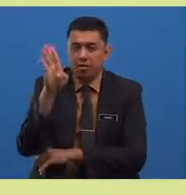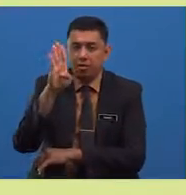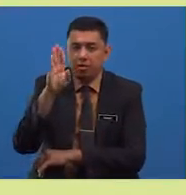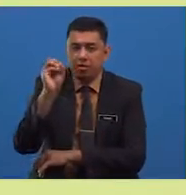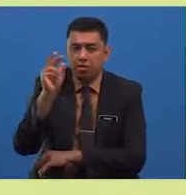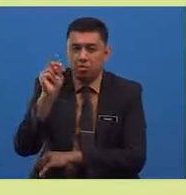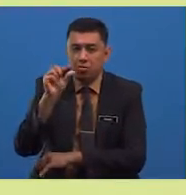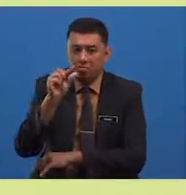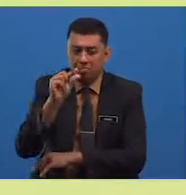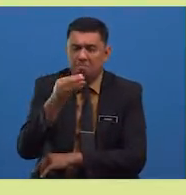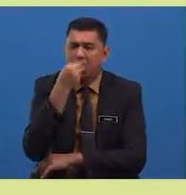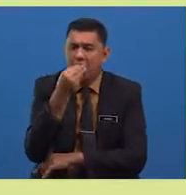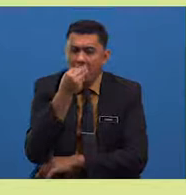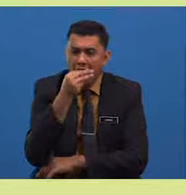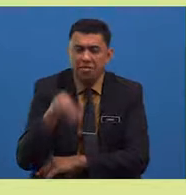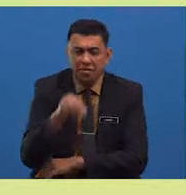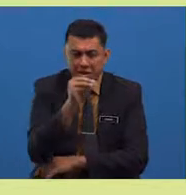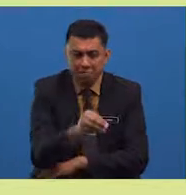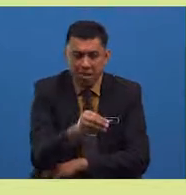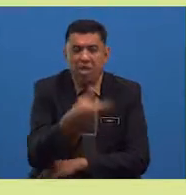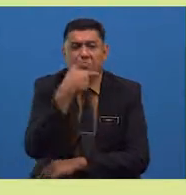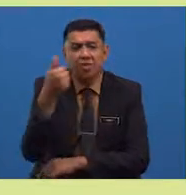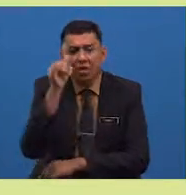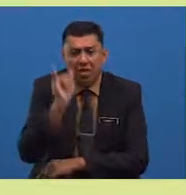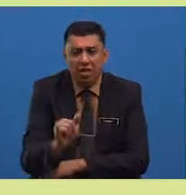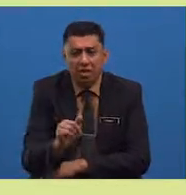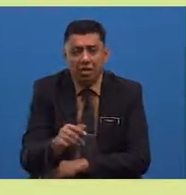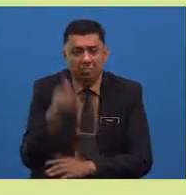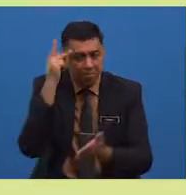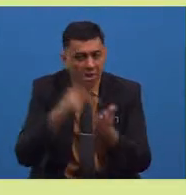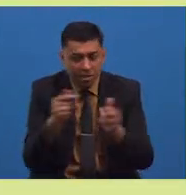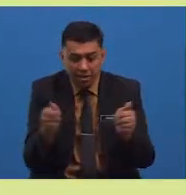enak yang dikenali dengan nama padi.